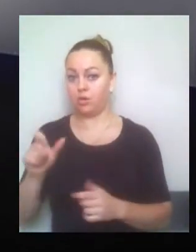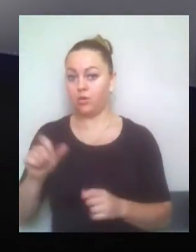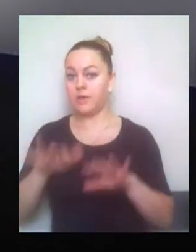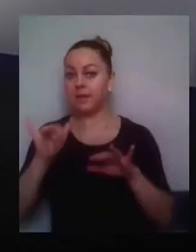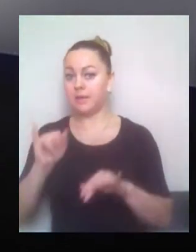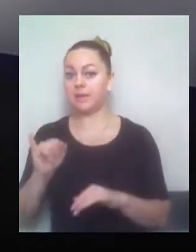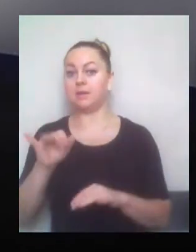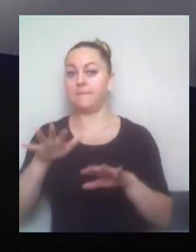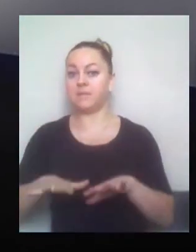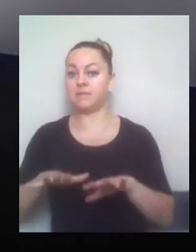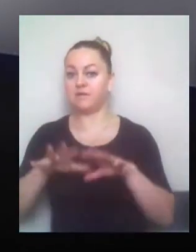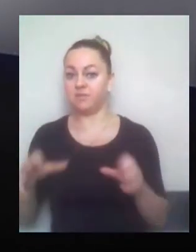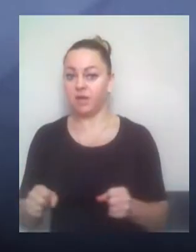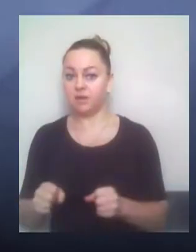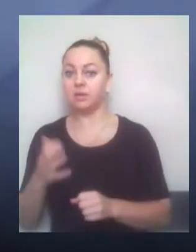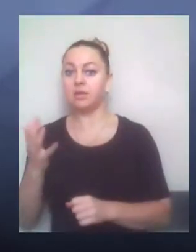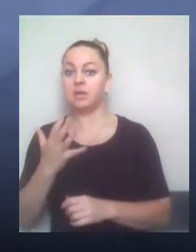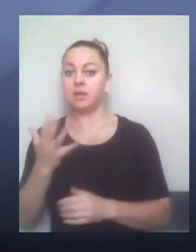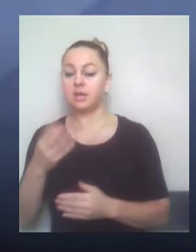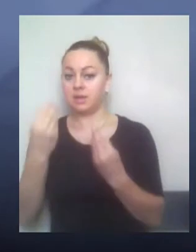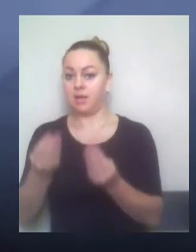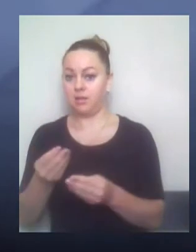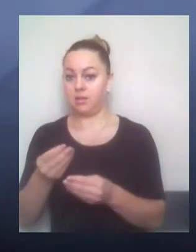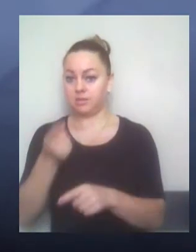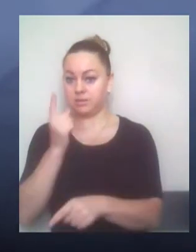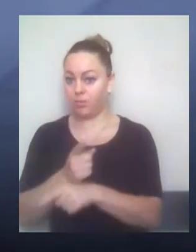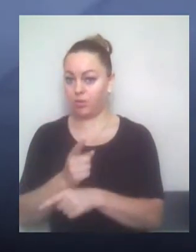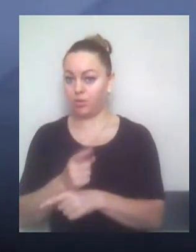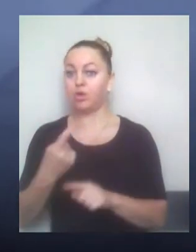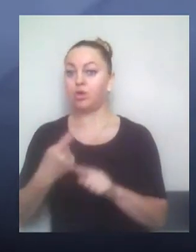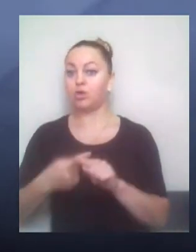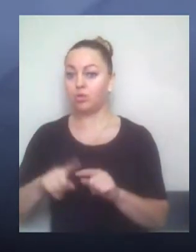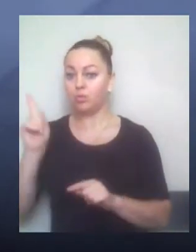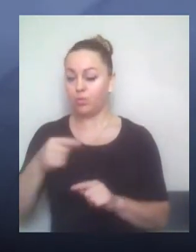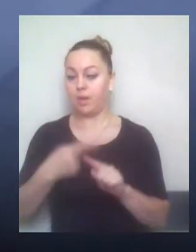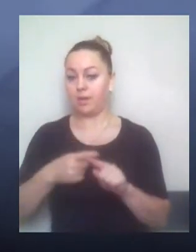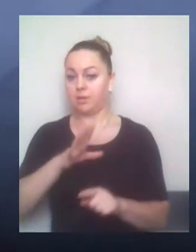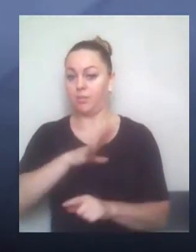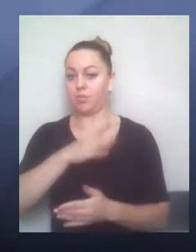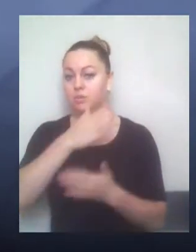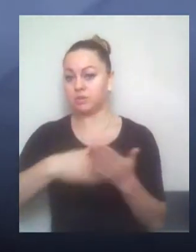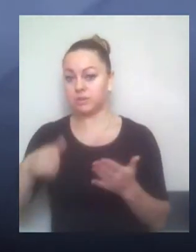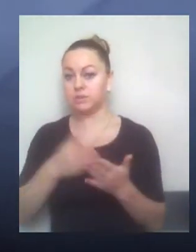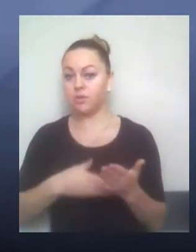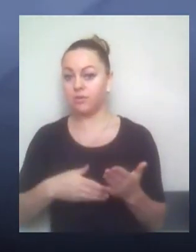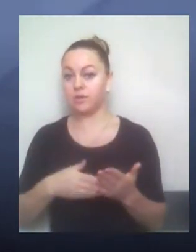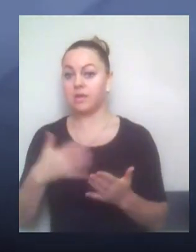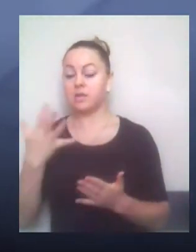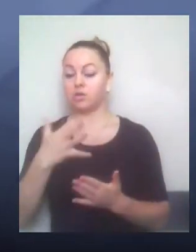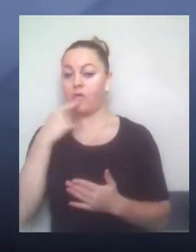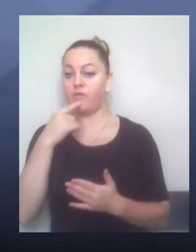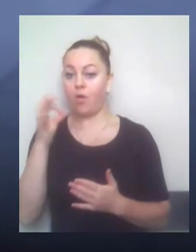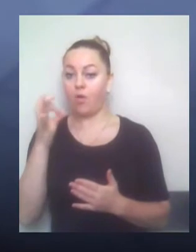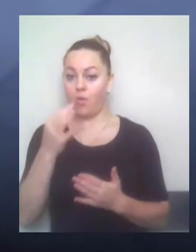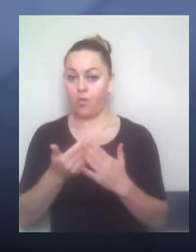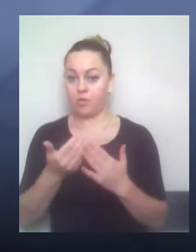тих органів, які видали ці приписи, тому вони були скасовані. Щодо цих приписів, з якими ми сьогодні показували